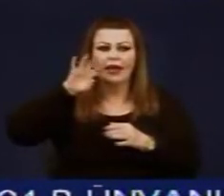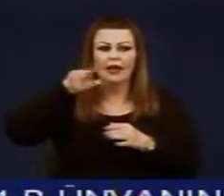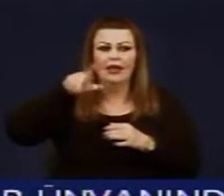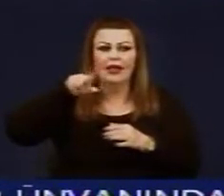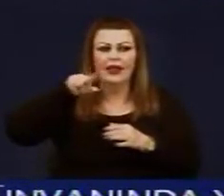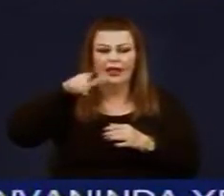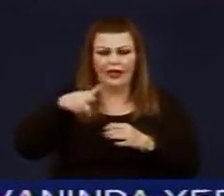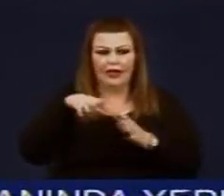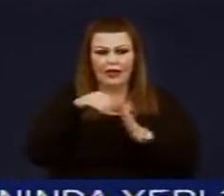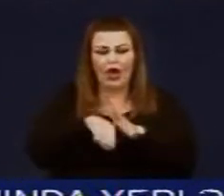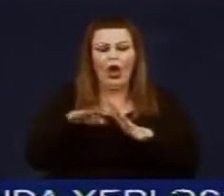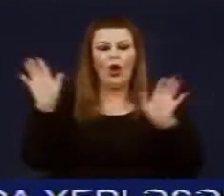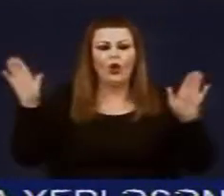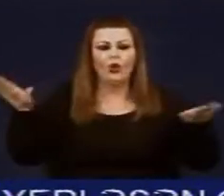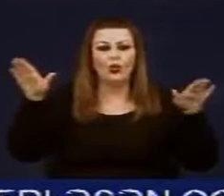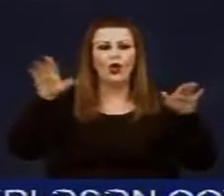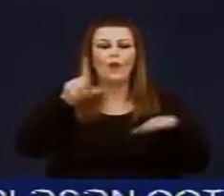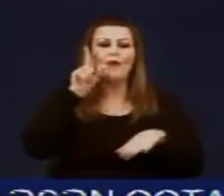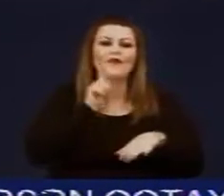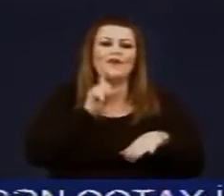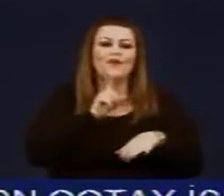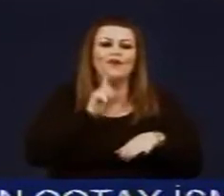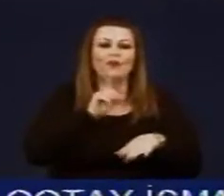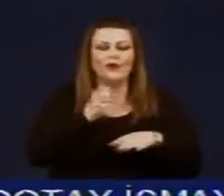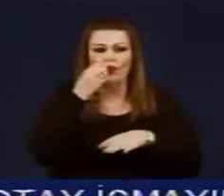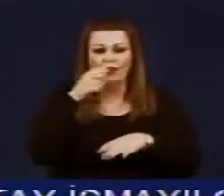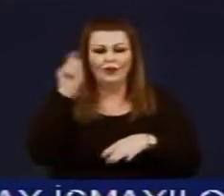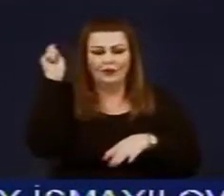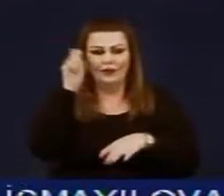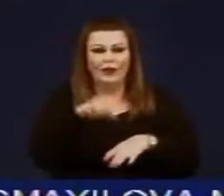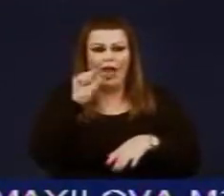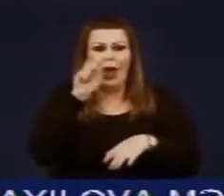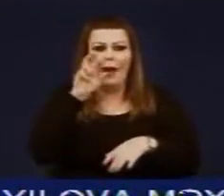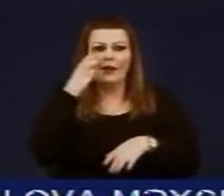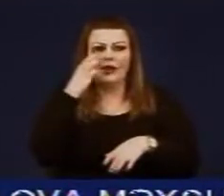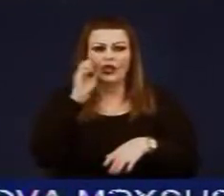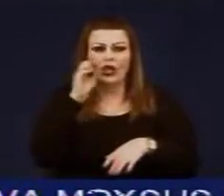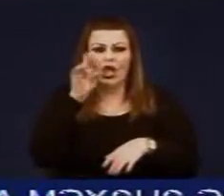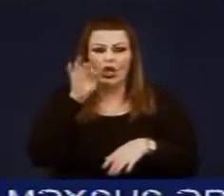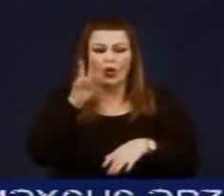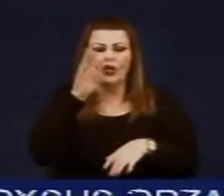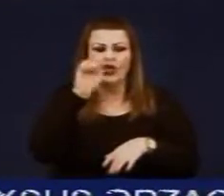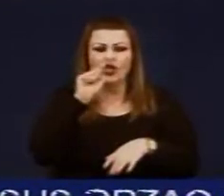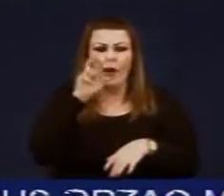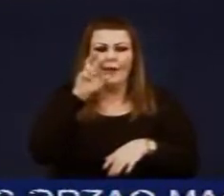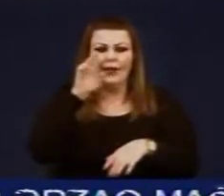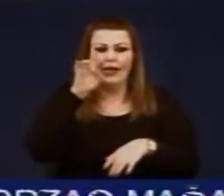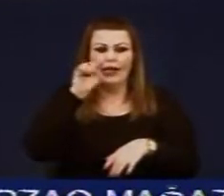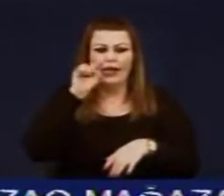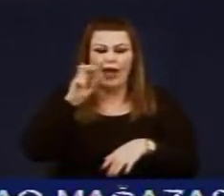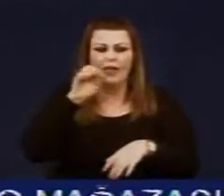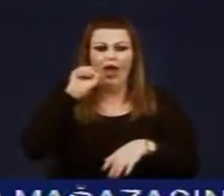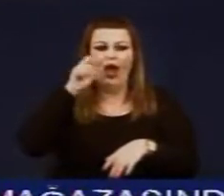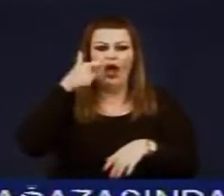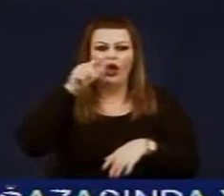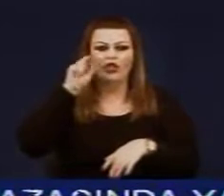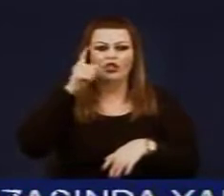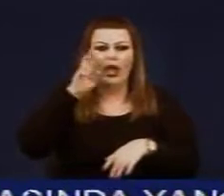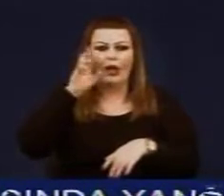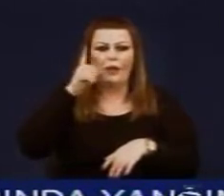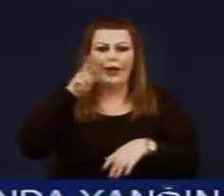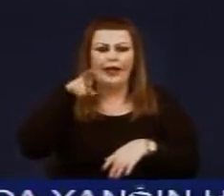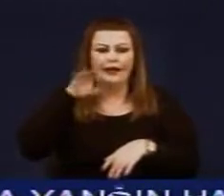Monitoring köçəri quşları müvəqqəti məsgunlaşdığı ehtimal olunan Apsiron Yarmadası Şabran, Ağcəbədi, Lənkəran və Salyan